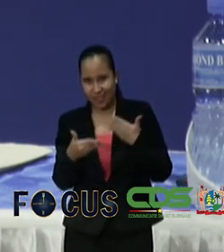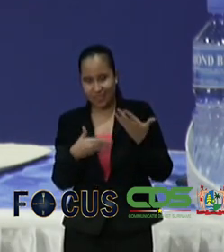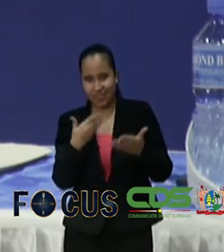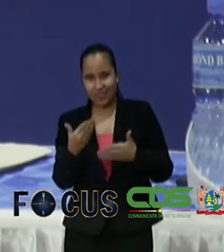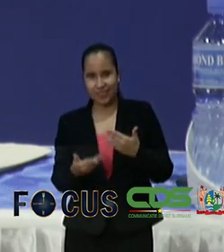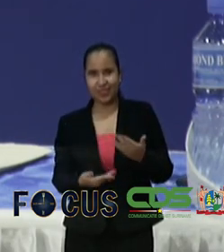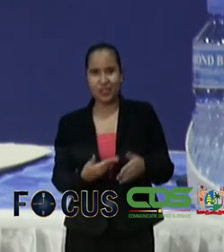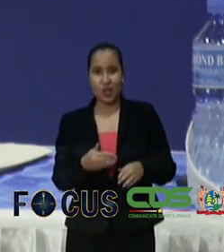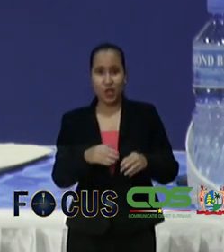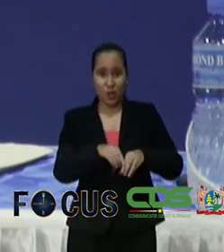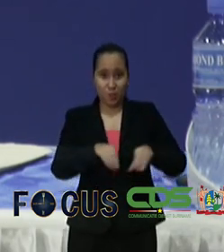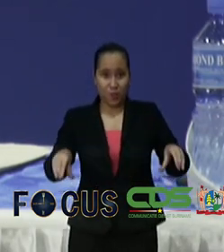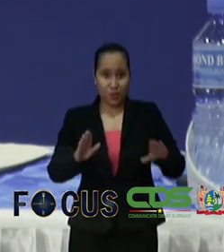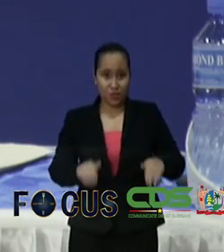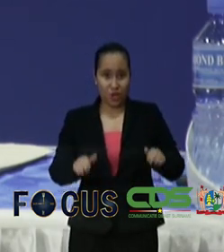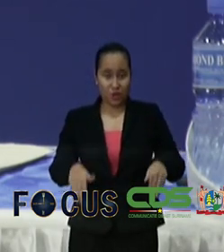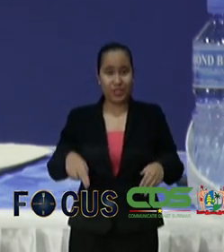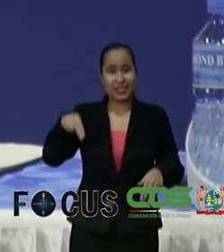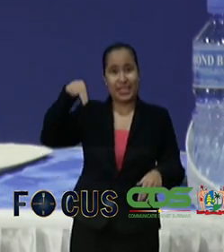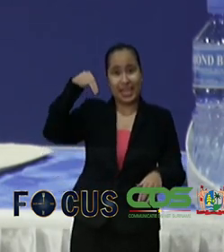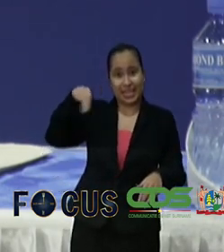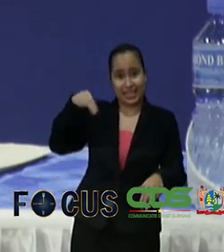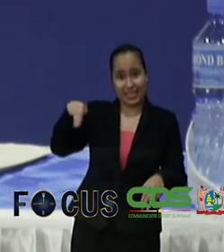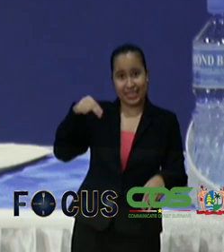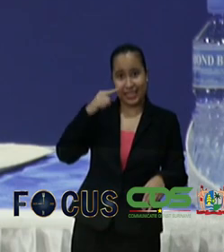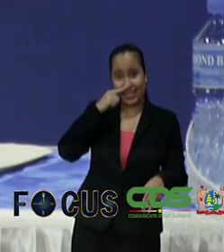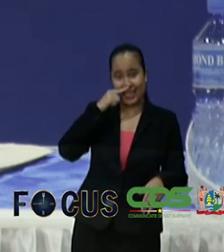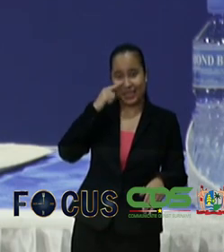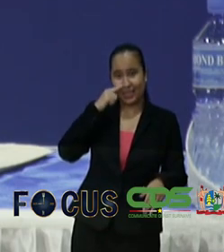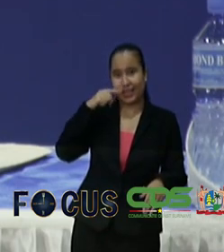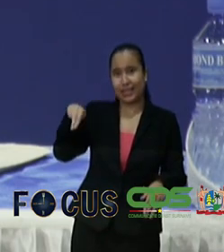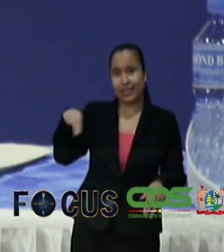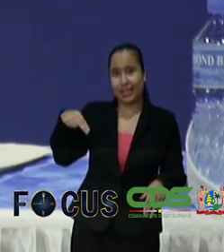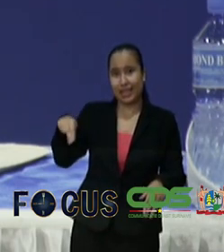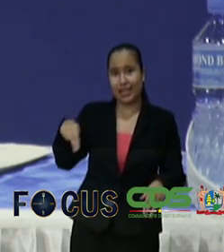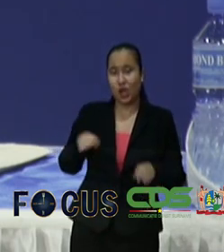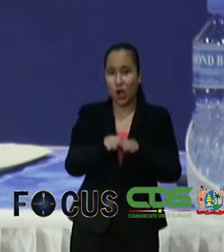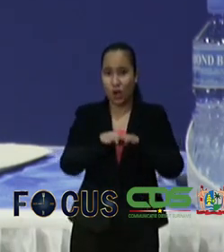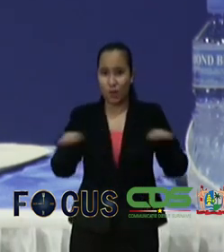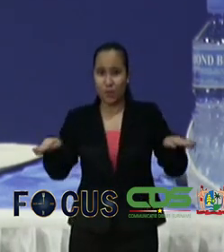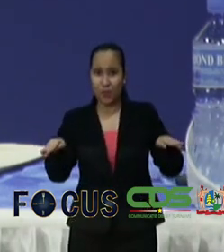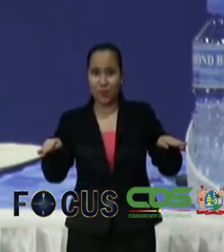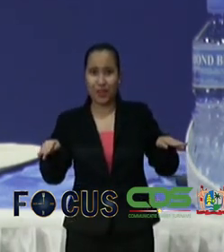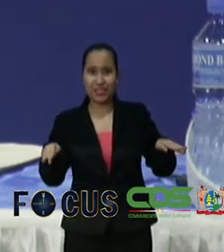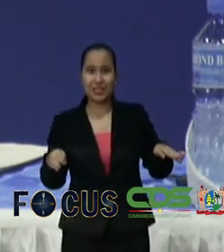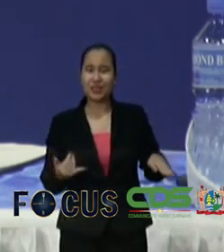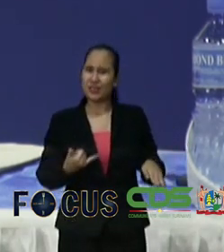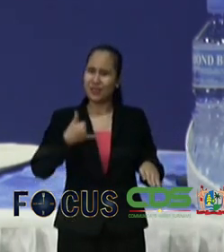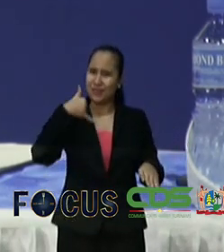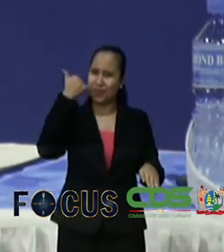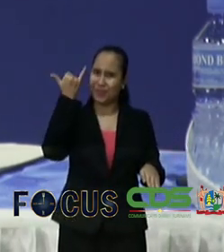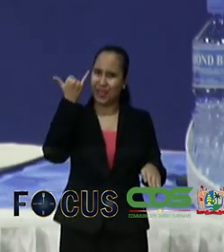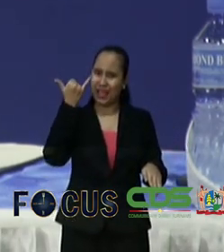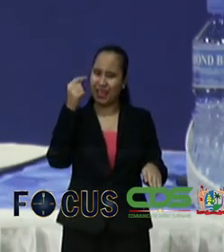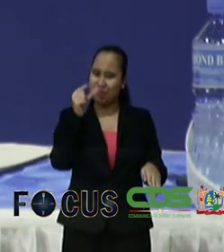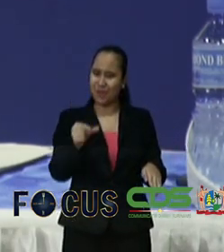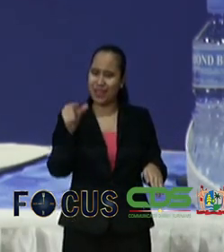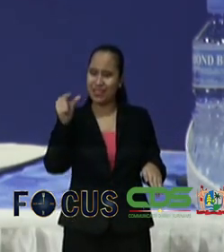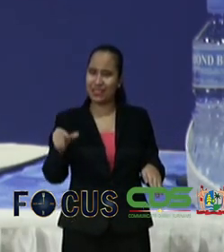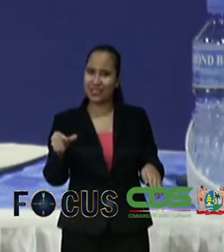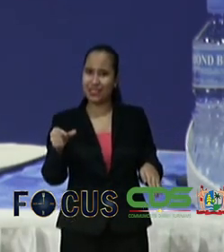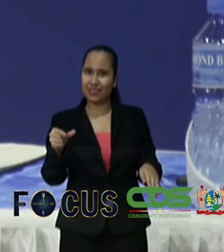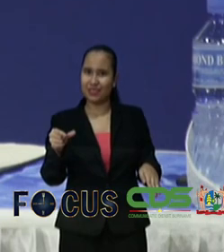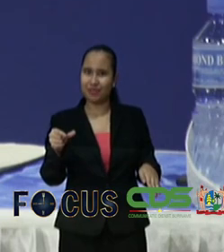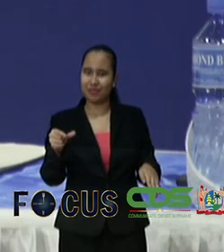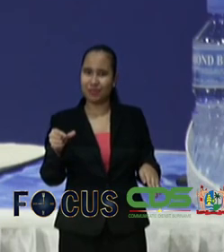bushouders in Nikeri op basis van de concurrentie die er heerst vanuit de vergunninghouders, de